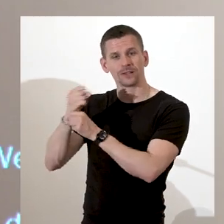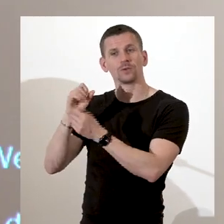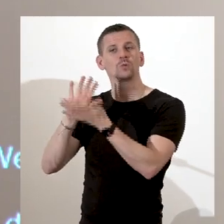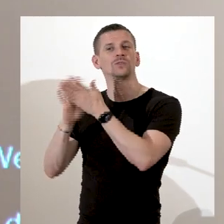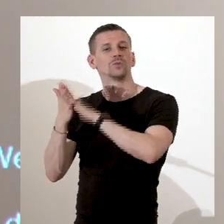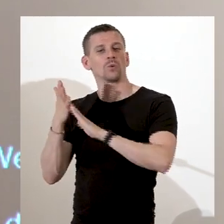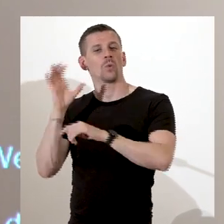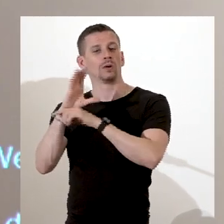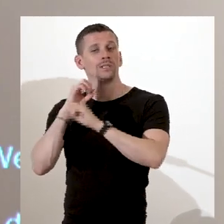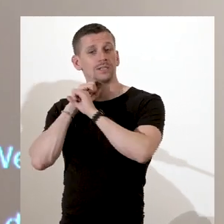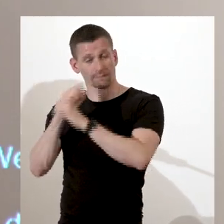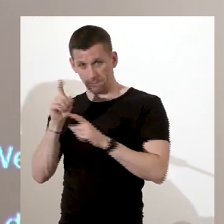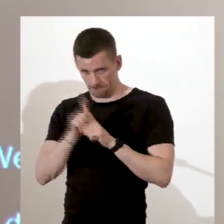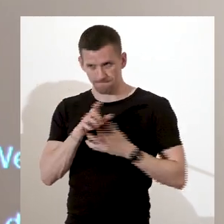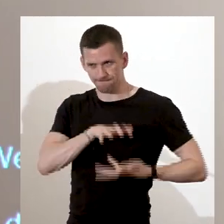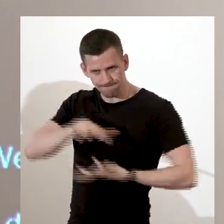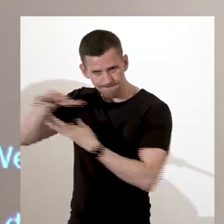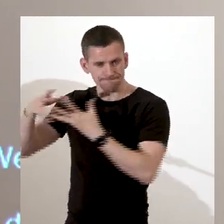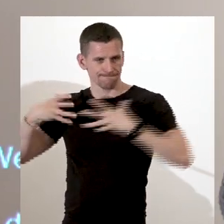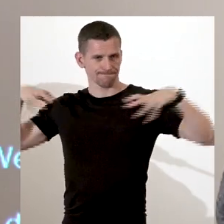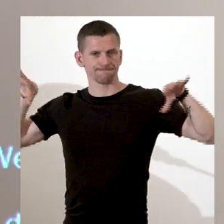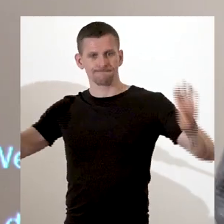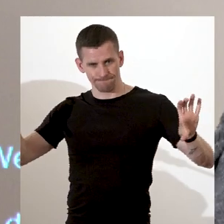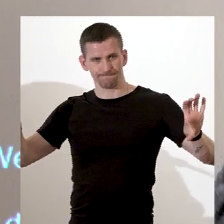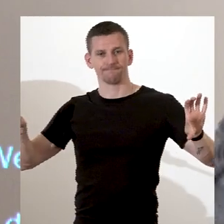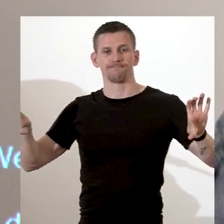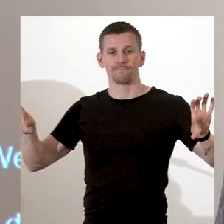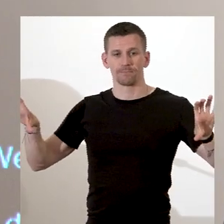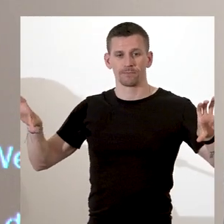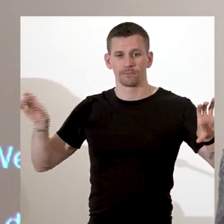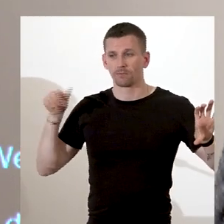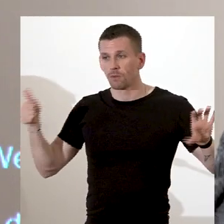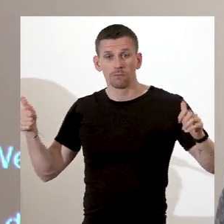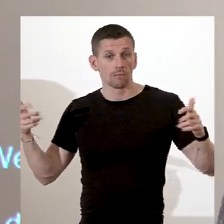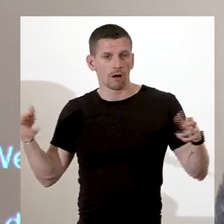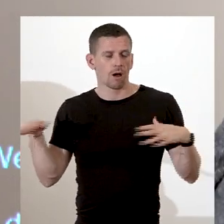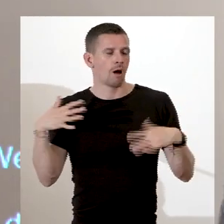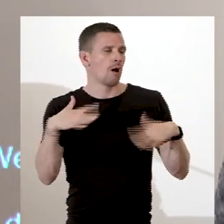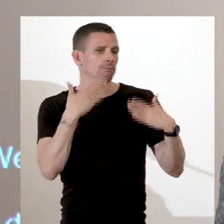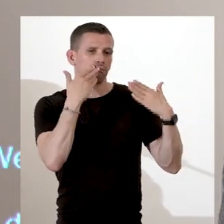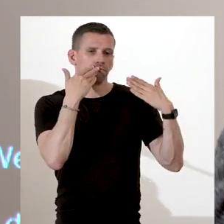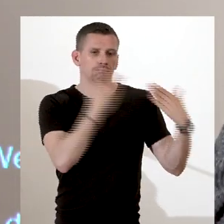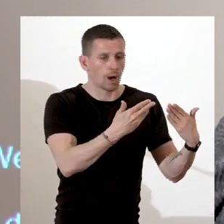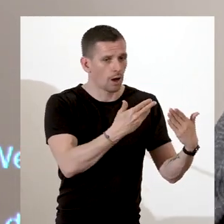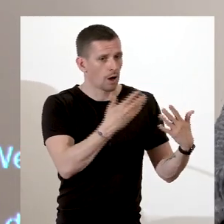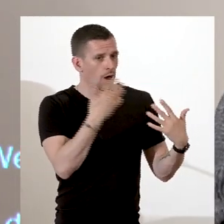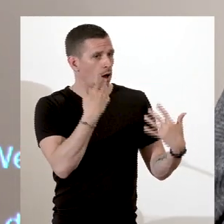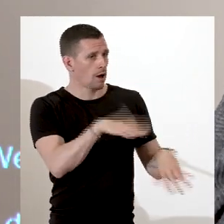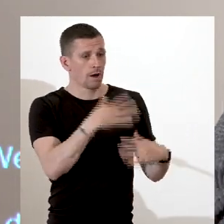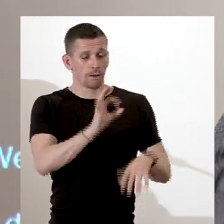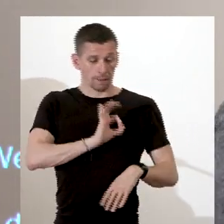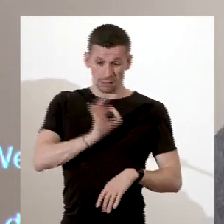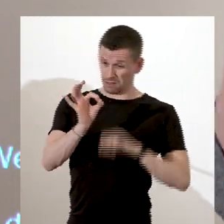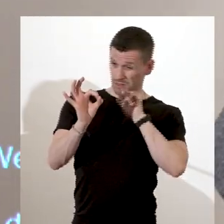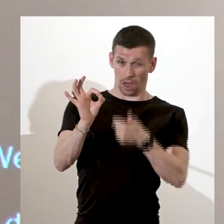remercie parce que ces médailles, ça vaut n'importe quel discours. » voilà, lancer finalement la mode. Une mode, et Clarkson en parle très très